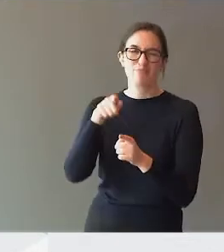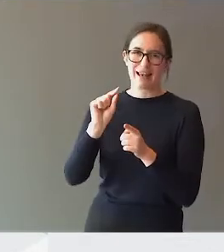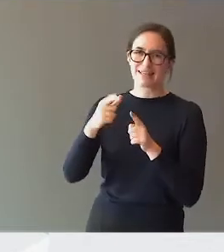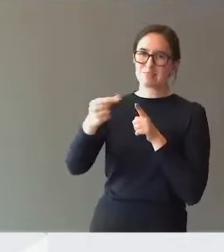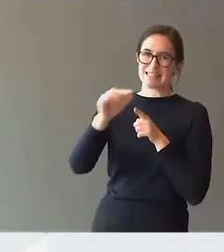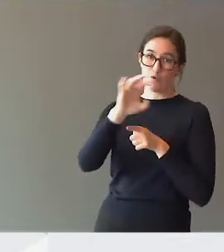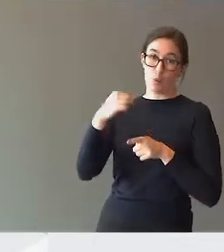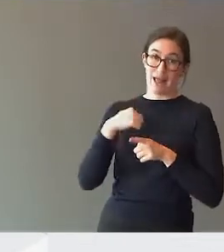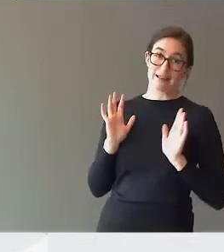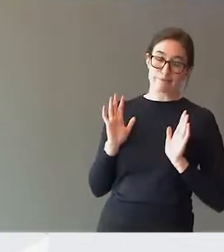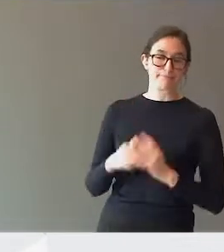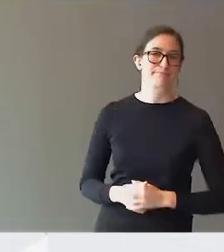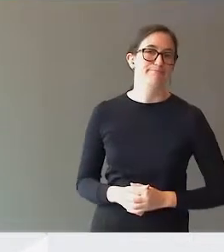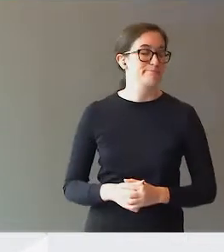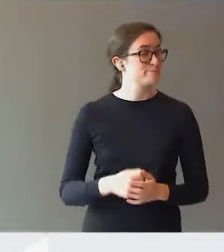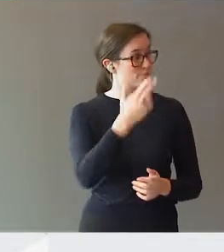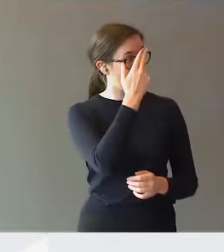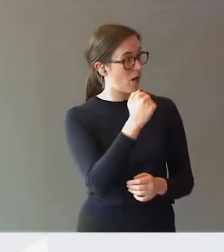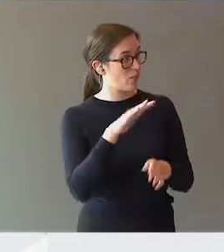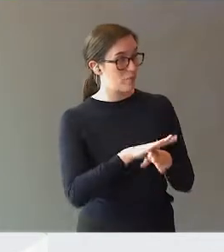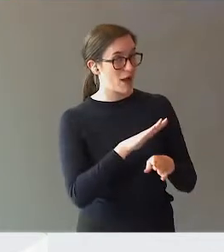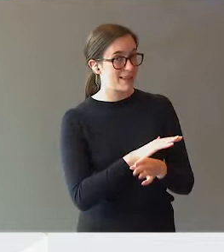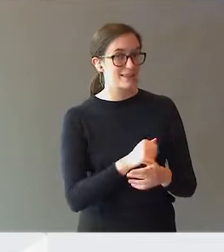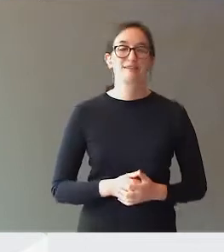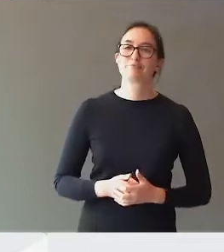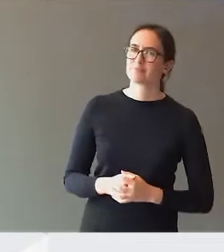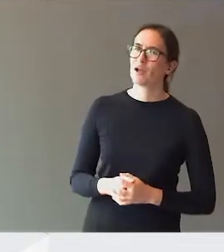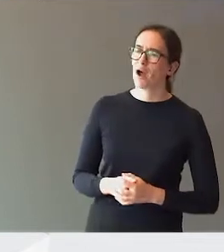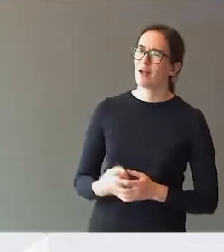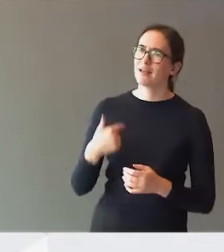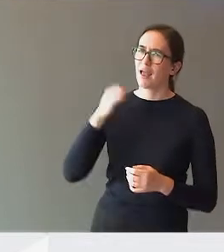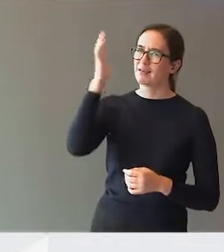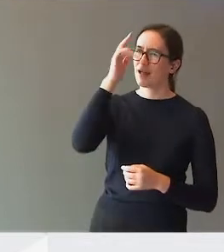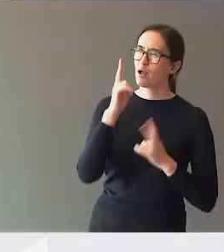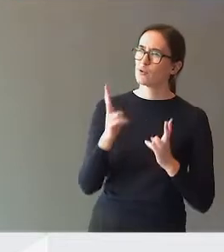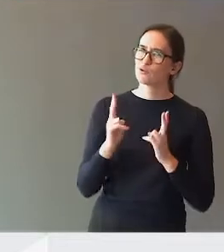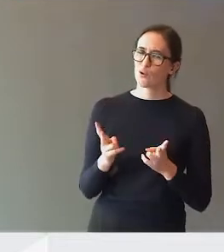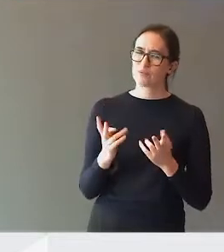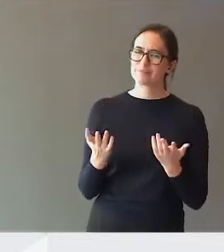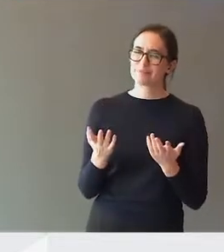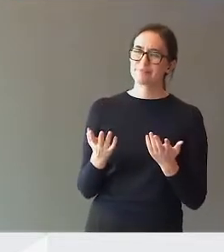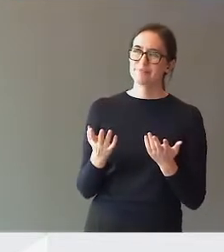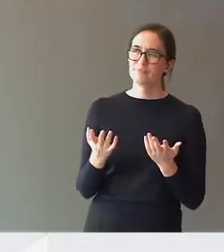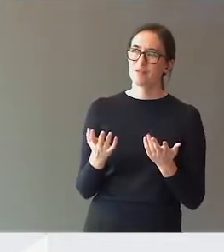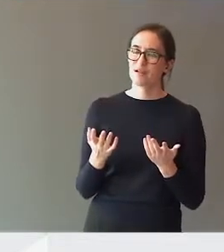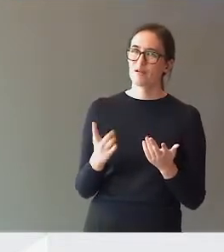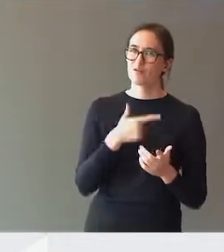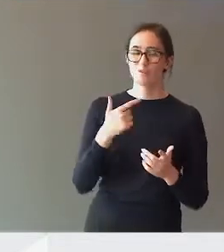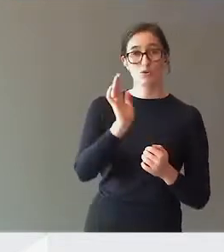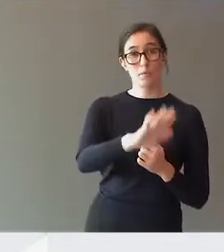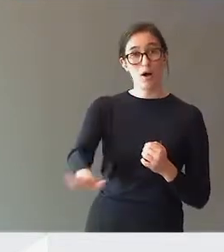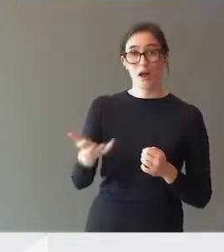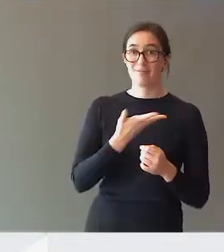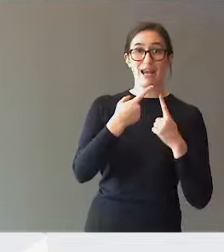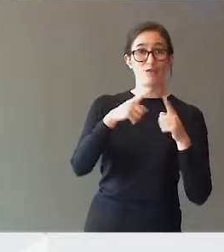Ann-Marit. Ja, tenker jo også at det er i forhold til en ungdommer, er jo veldig forskjellig